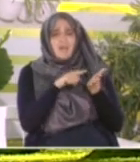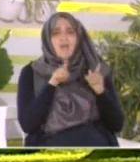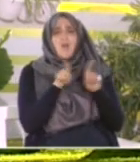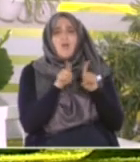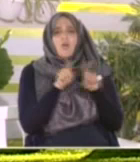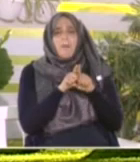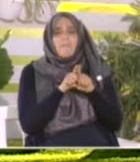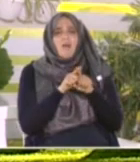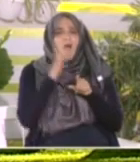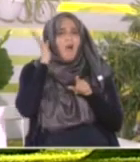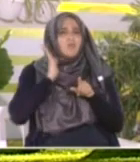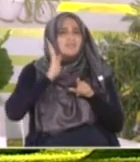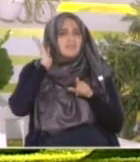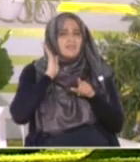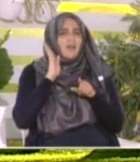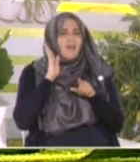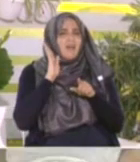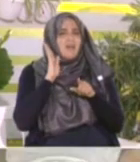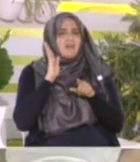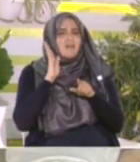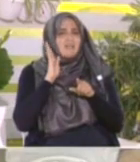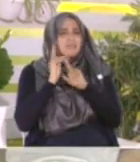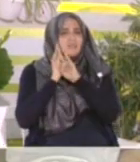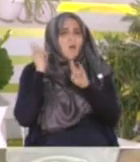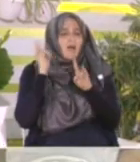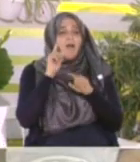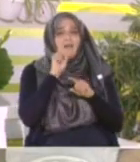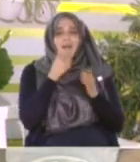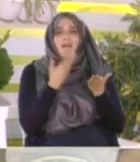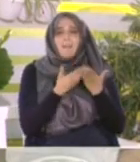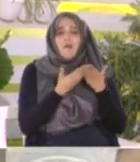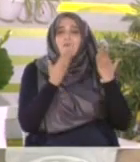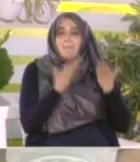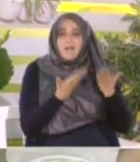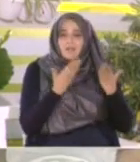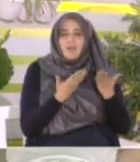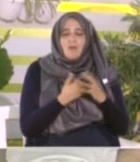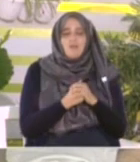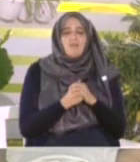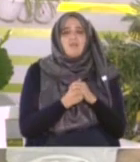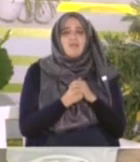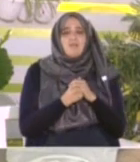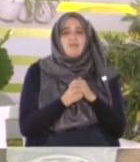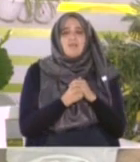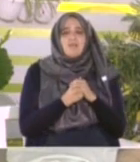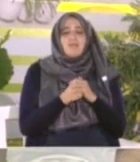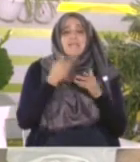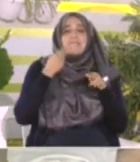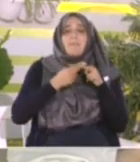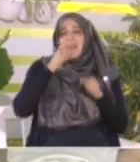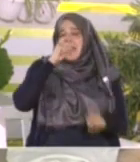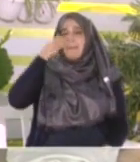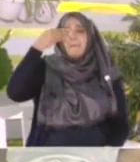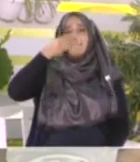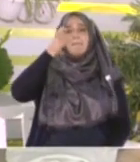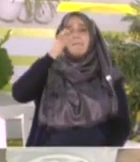التي بقيت خالدة نذكرها في هذا المقام نذكر المقام في هذا